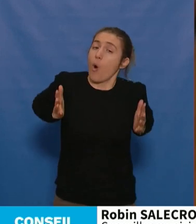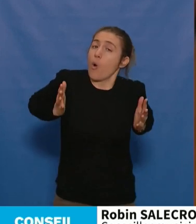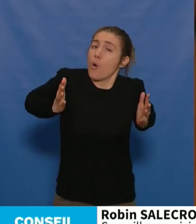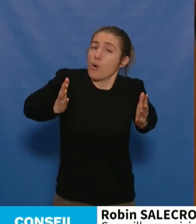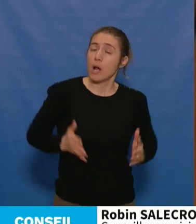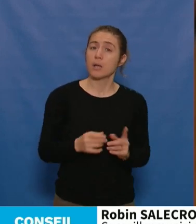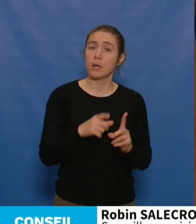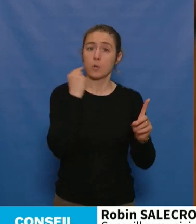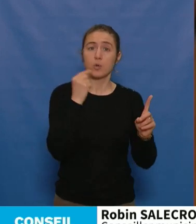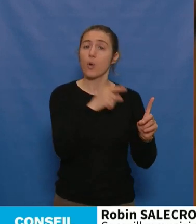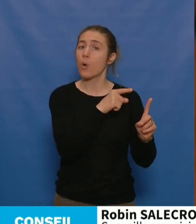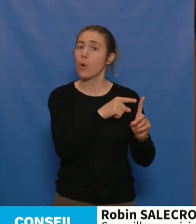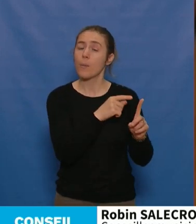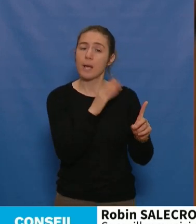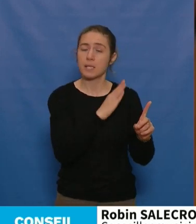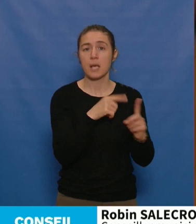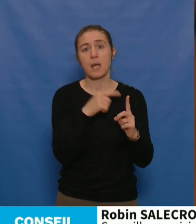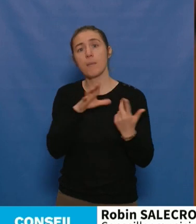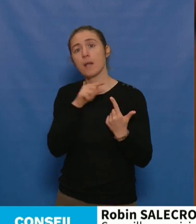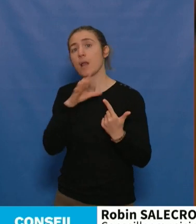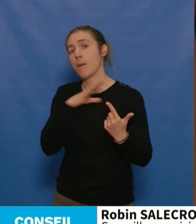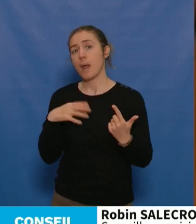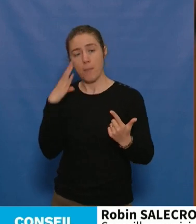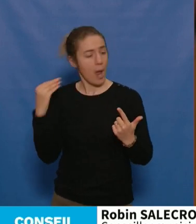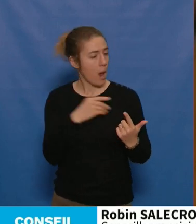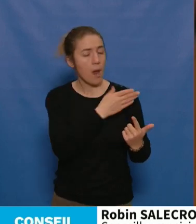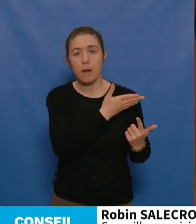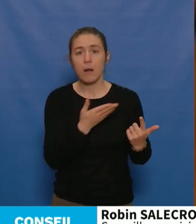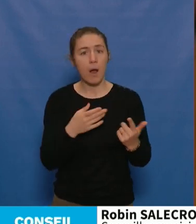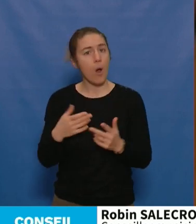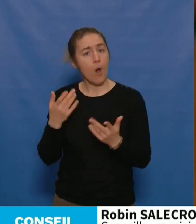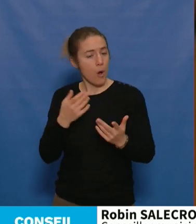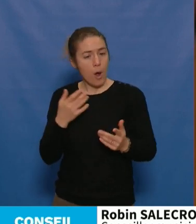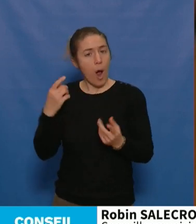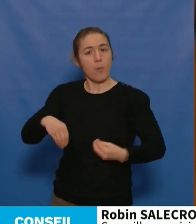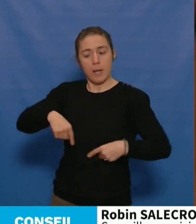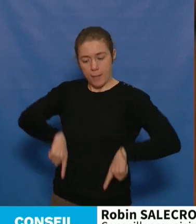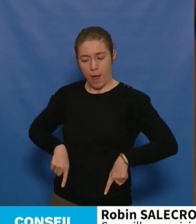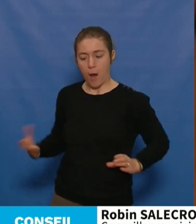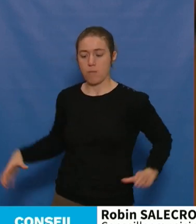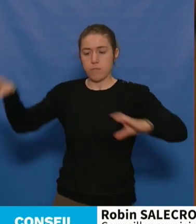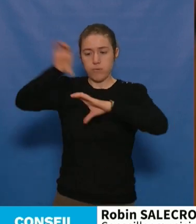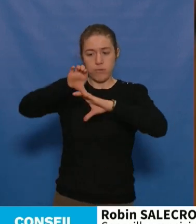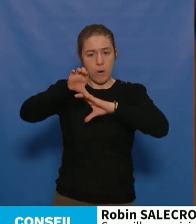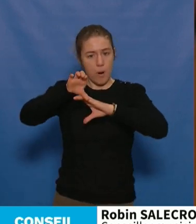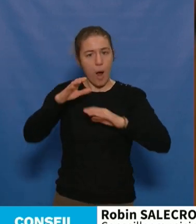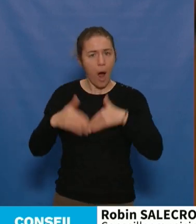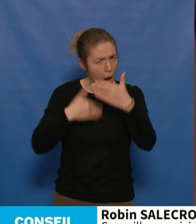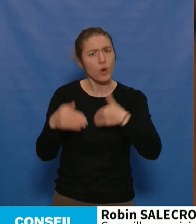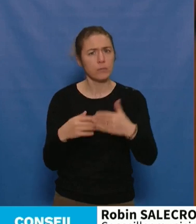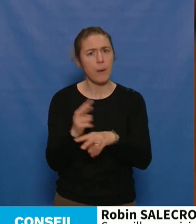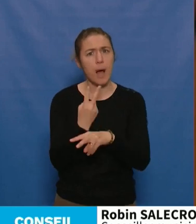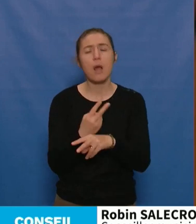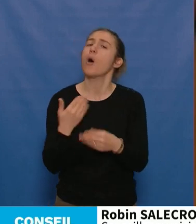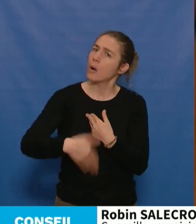adjoint Bassé-Massé, de Madame la maire et de Madame la présidente, avec les efforts conjoints de l'Etat, nous avançons. Évidemment, il reste beaucoup de travail